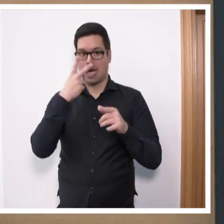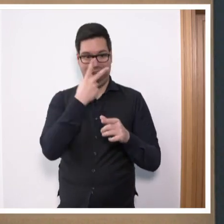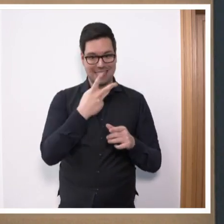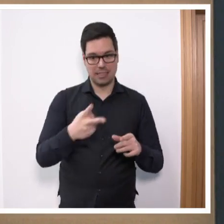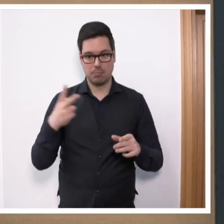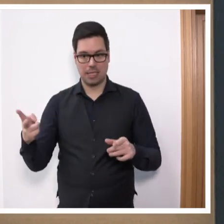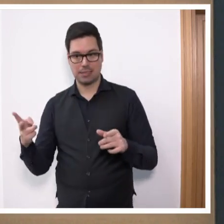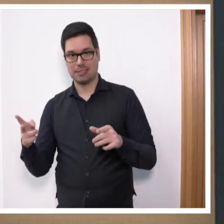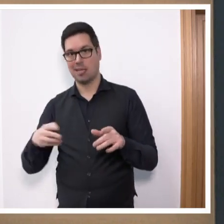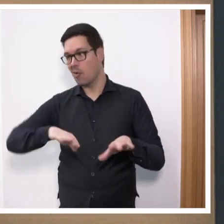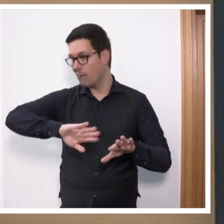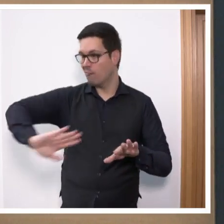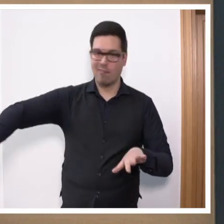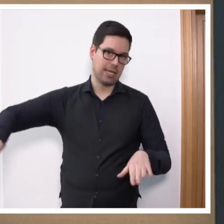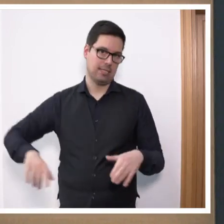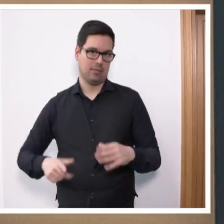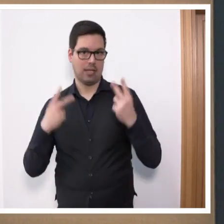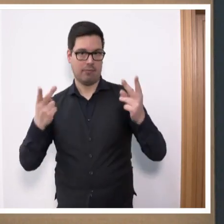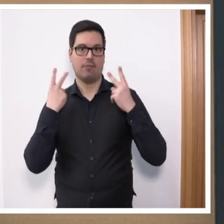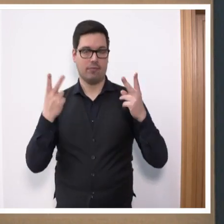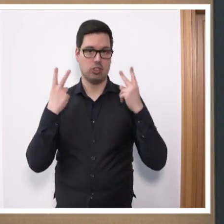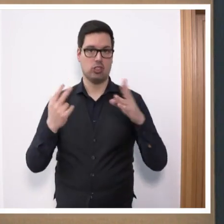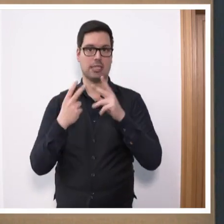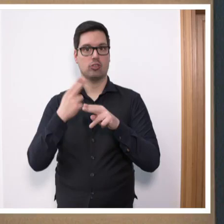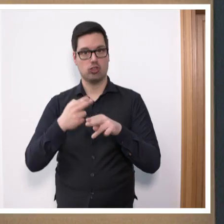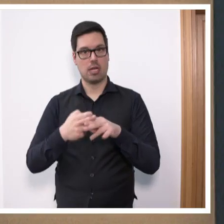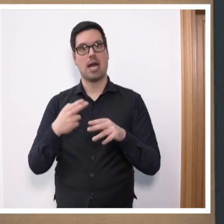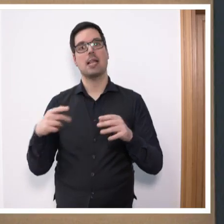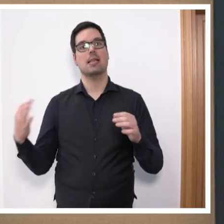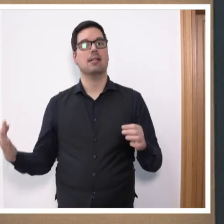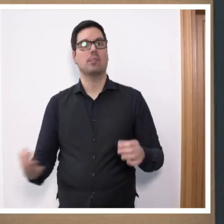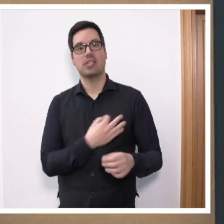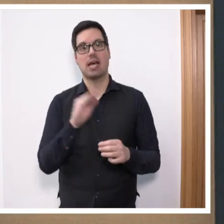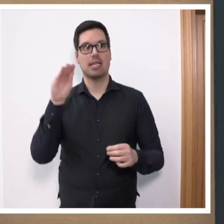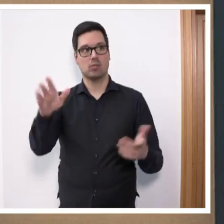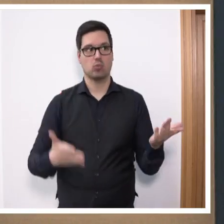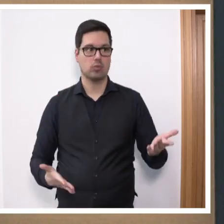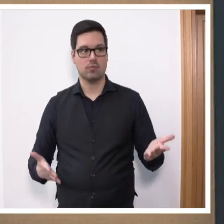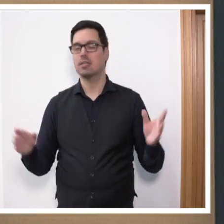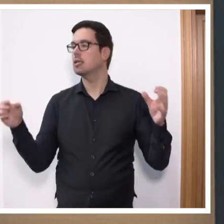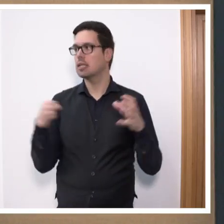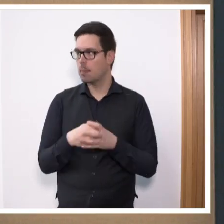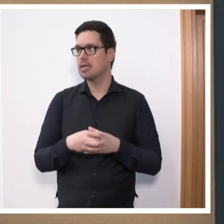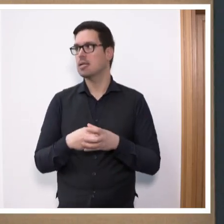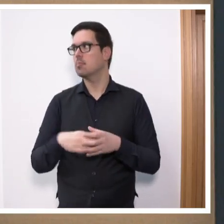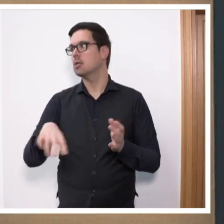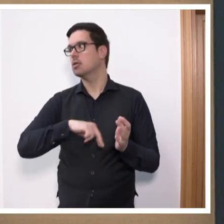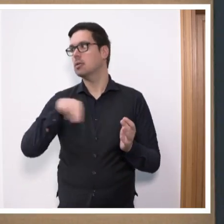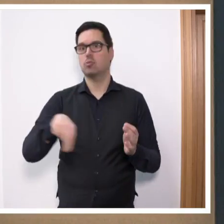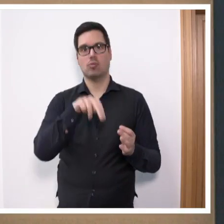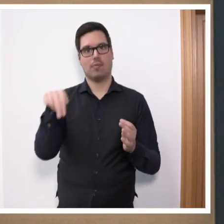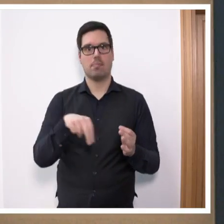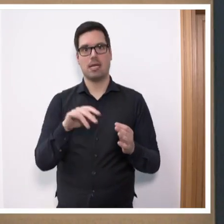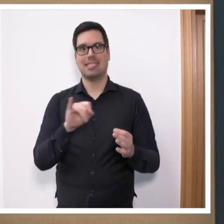außen vor lässt, die wichtig sind dafür, dass eben auch Stahl im Saarland Zukunft hat. Wir haben gemeinsam im November auf unsere